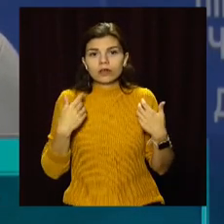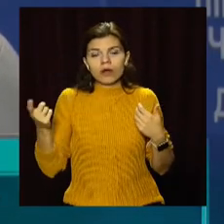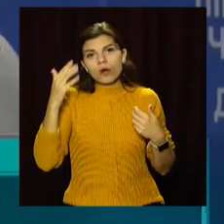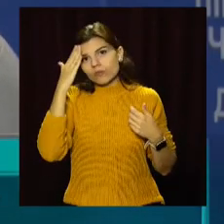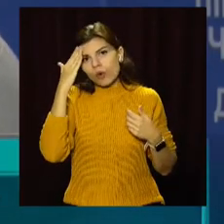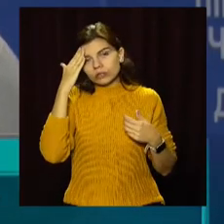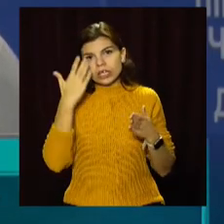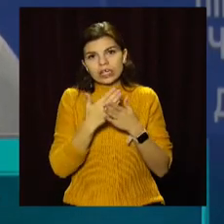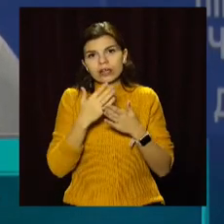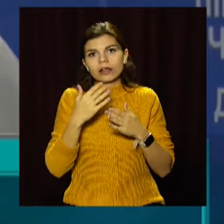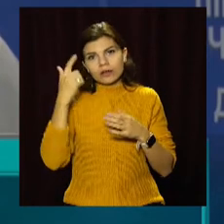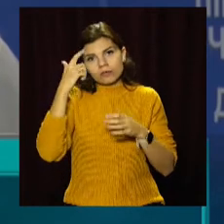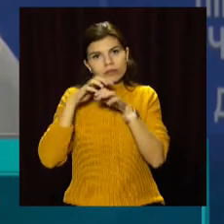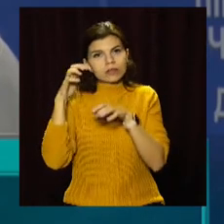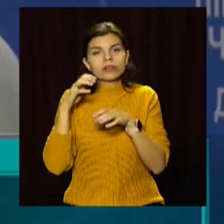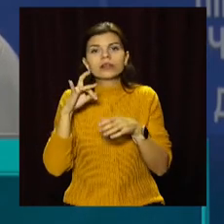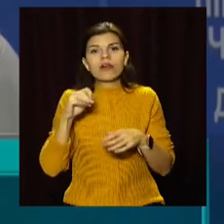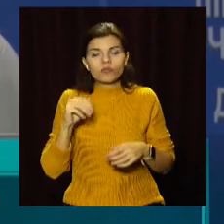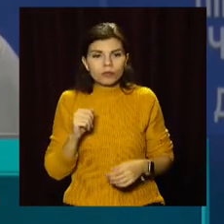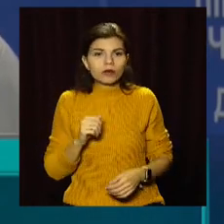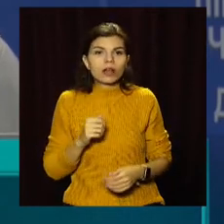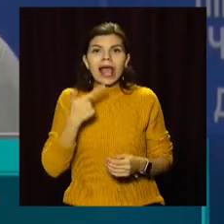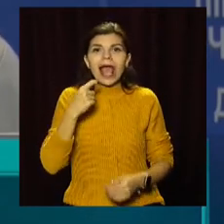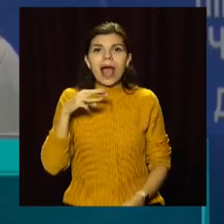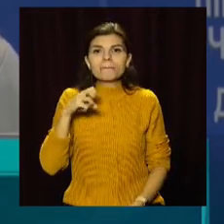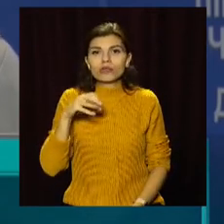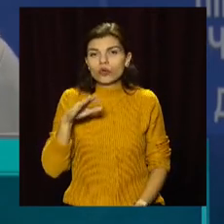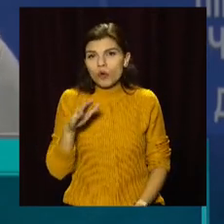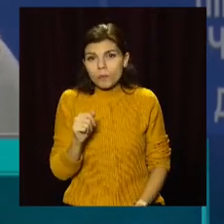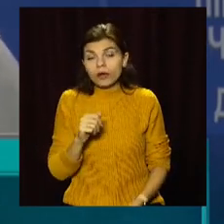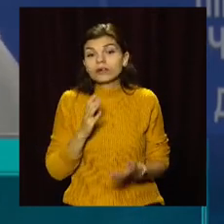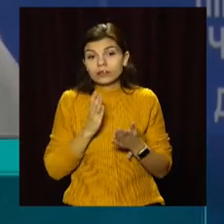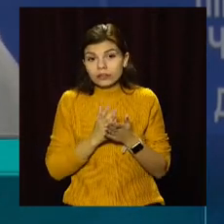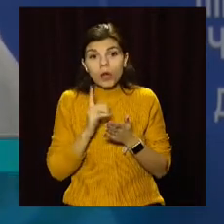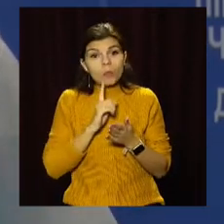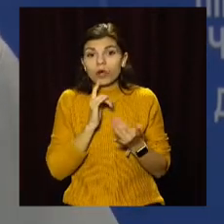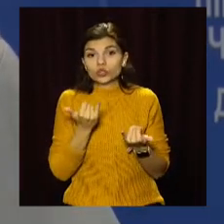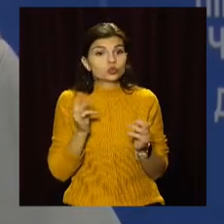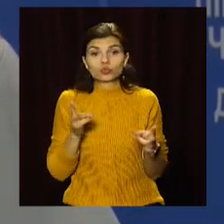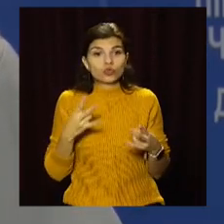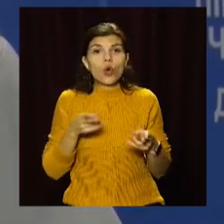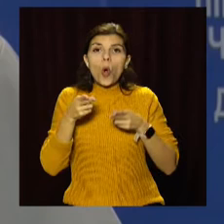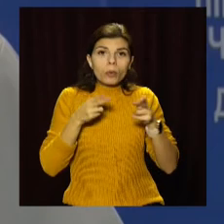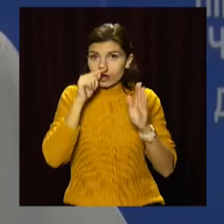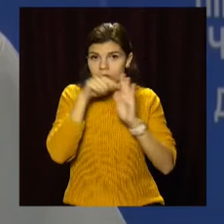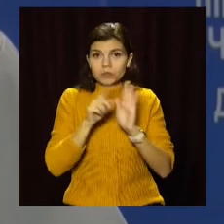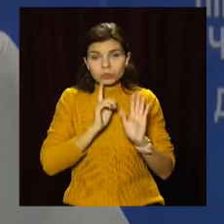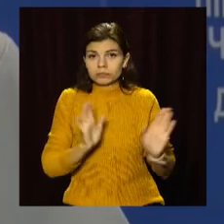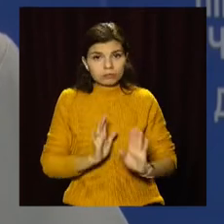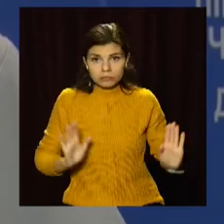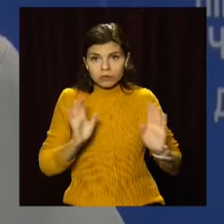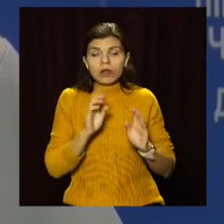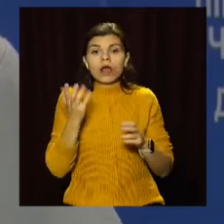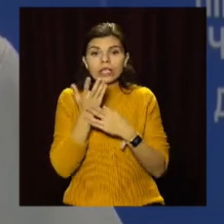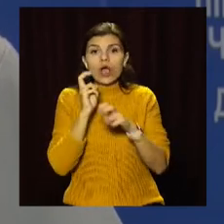черепно-мозкава травма, забій головного мозку, субдурального гематома невеликого об'єму, яка поки не потребує оперативного втручання, перелам